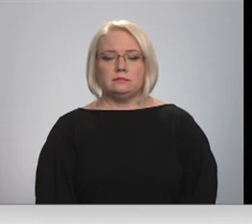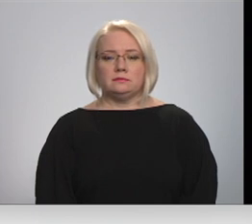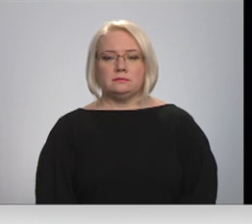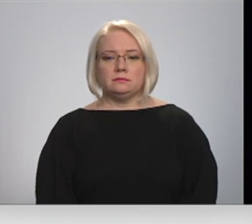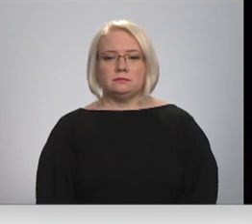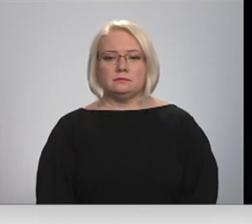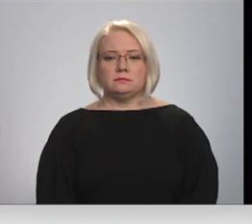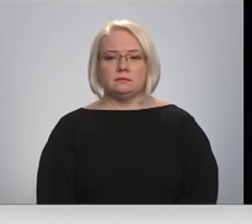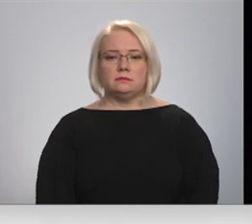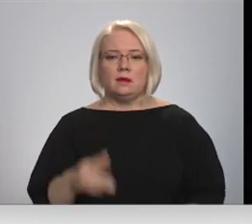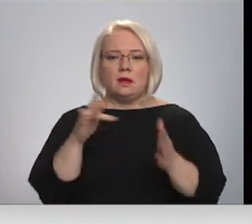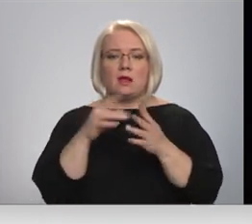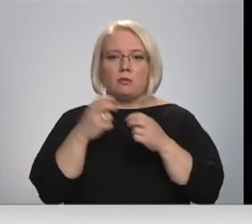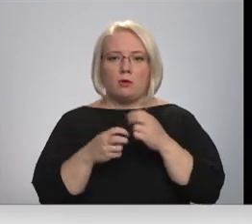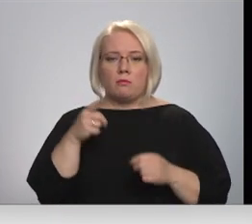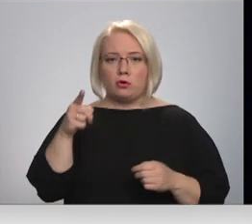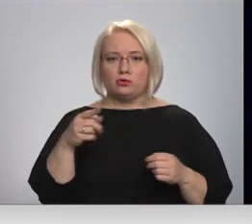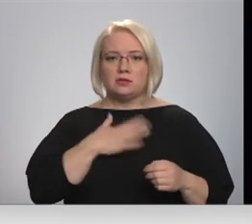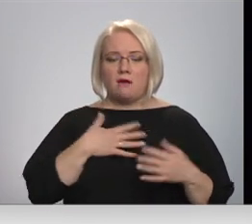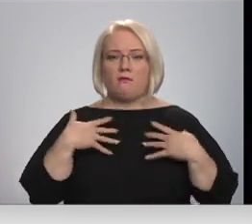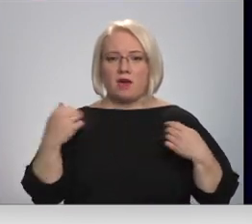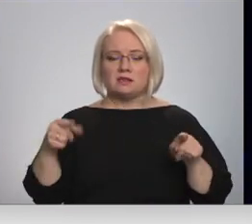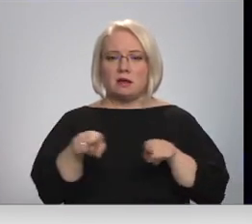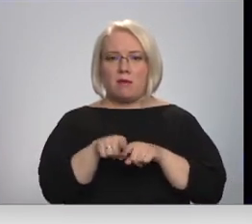Rātas problēmasītēm, bet savu veselī var apbraugat.